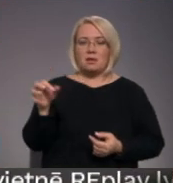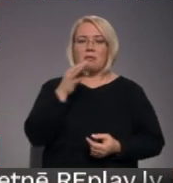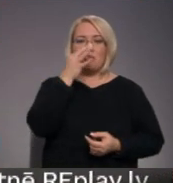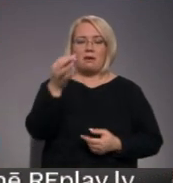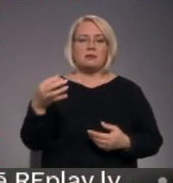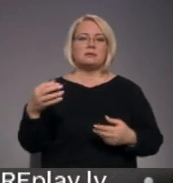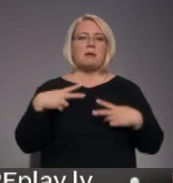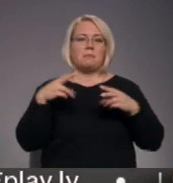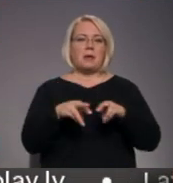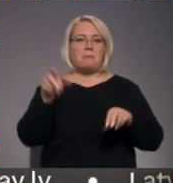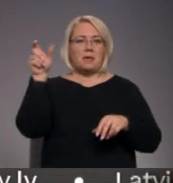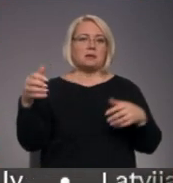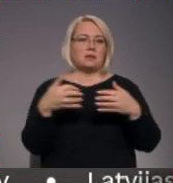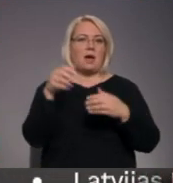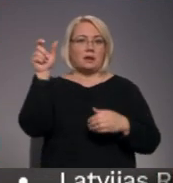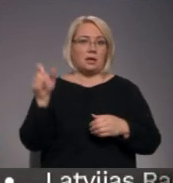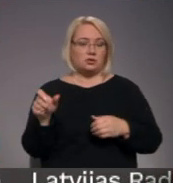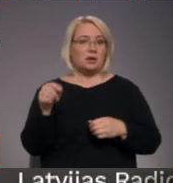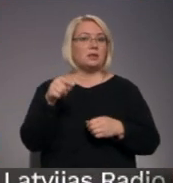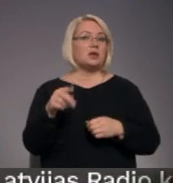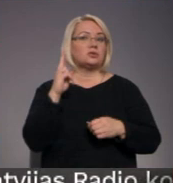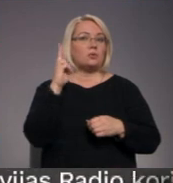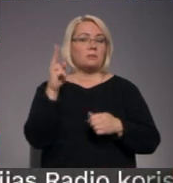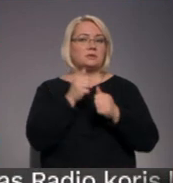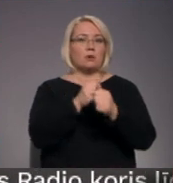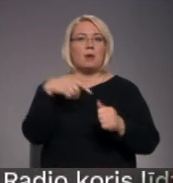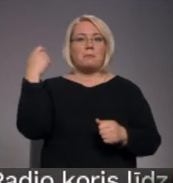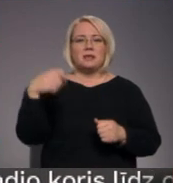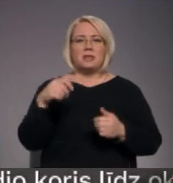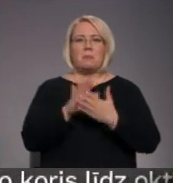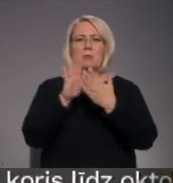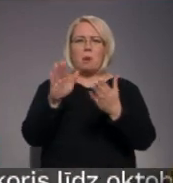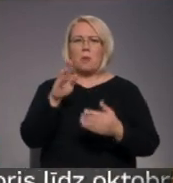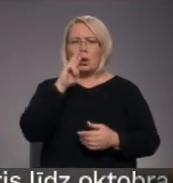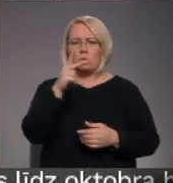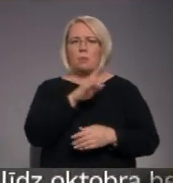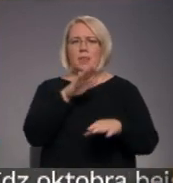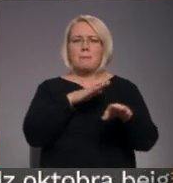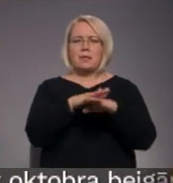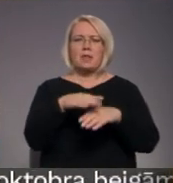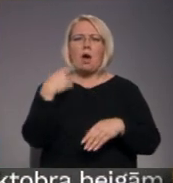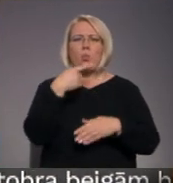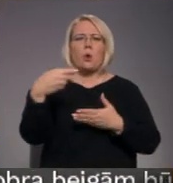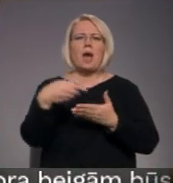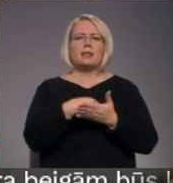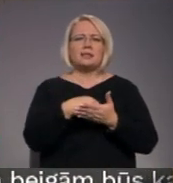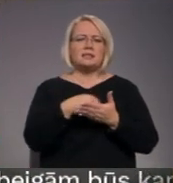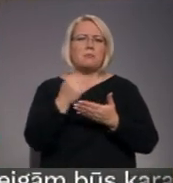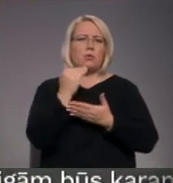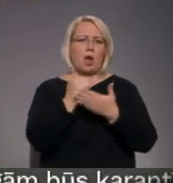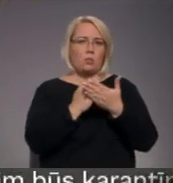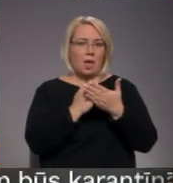Krišjānis Kariņš. Šis solījums sakoja prezidenta pārmetumiem par kļūdām un nepilnībām autorātlīdzību regulējumā.